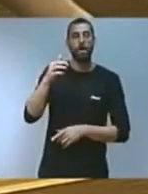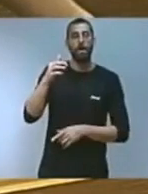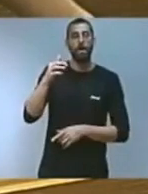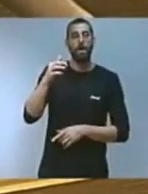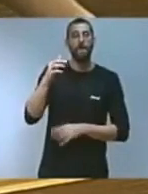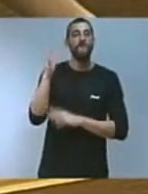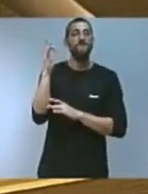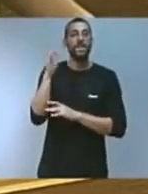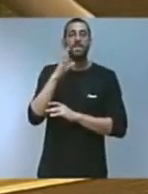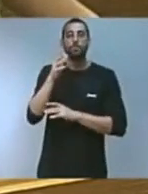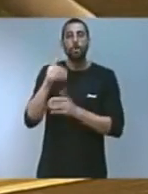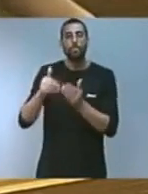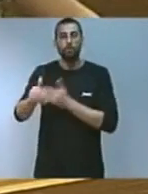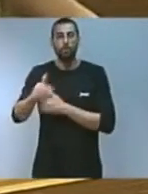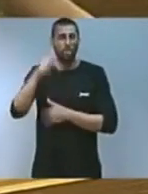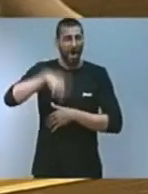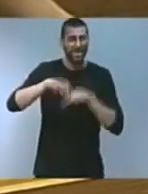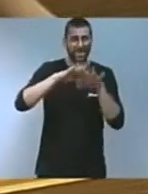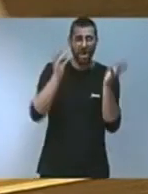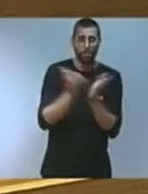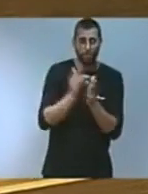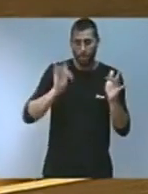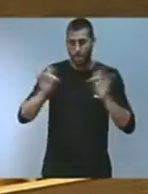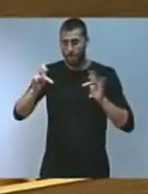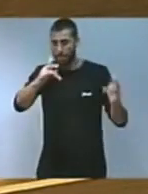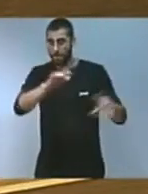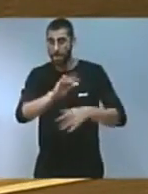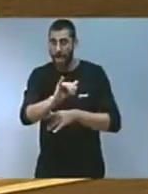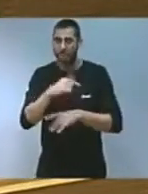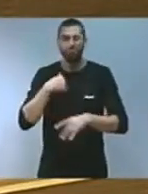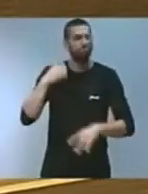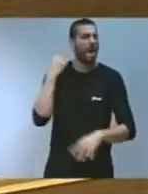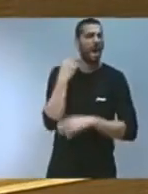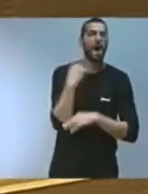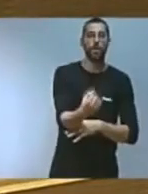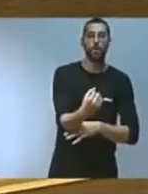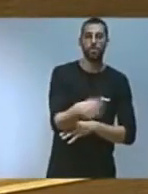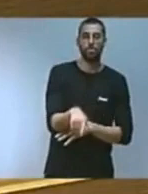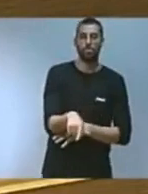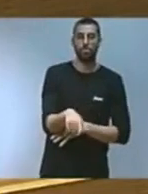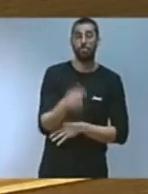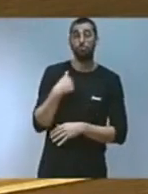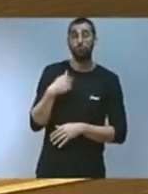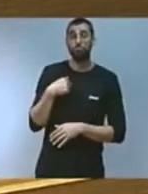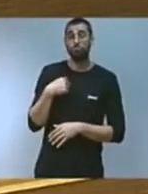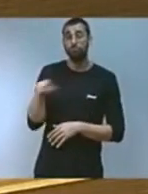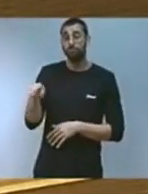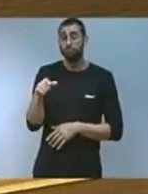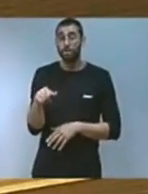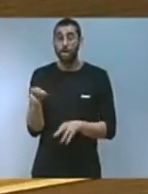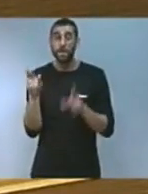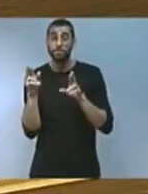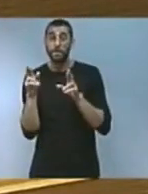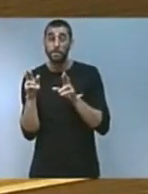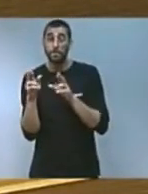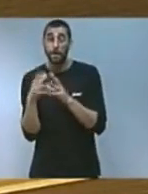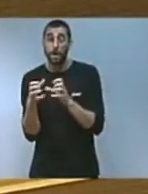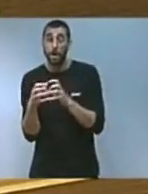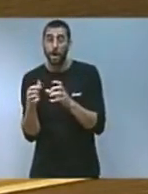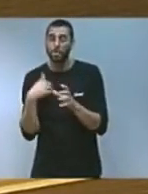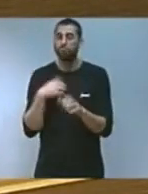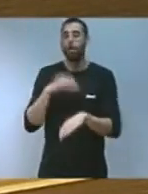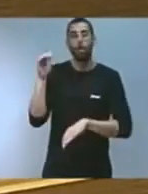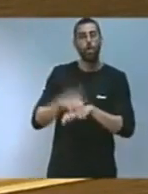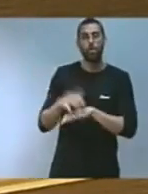i arreu del món. Tot el meu suport, per cert. I és que el nostre deure és complir amb les seues expectatives. No podem furtar-los el